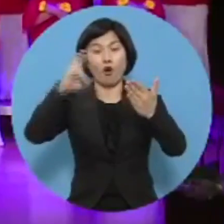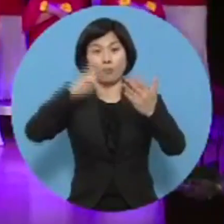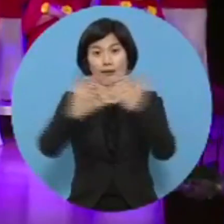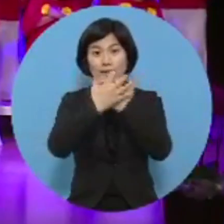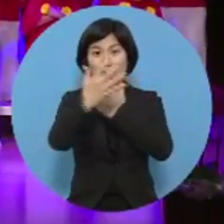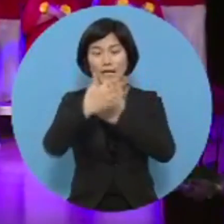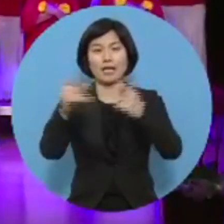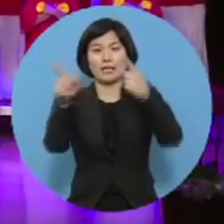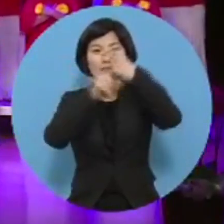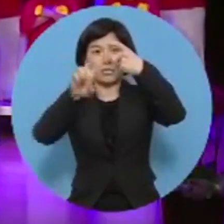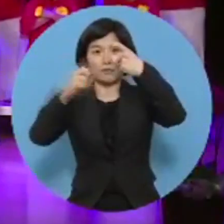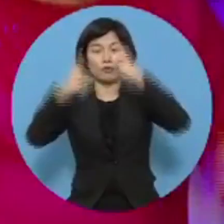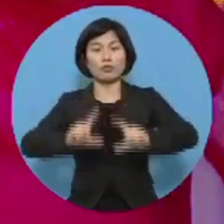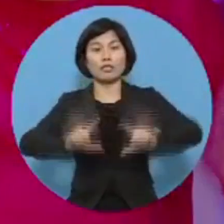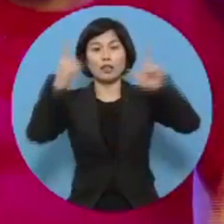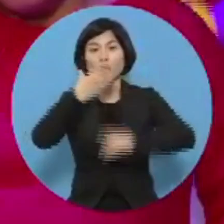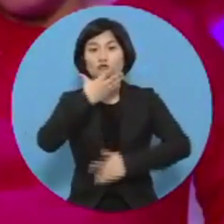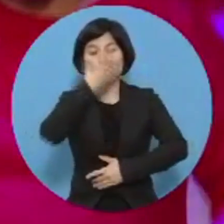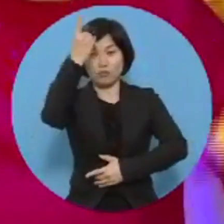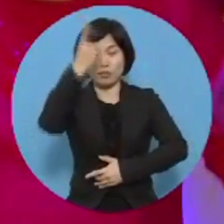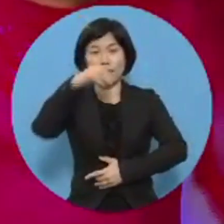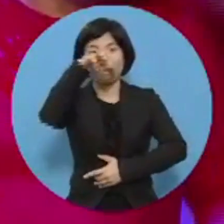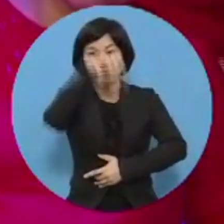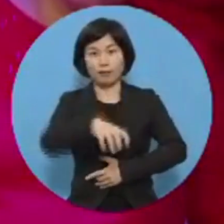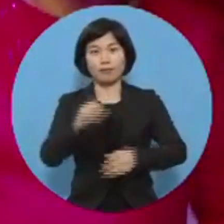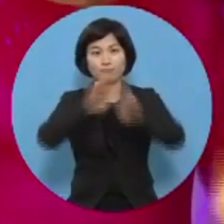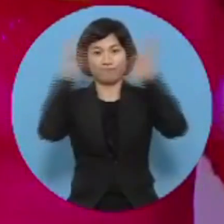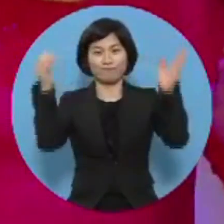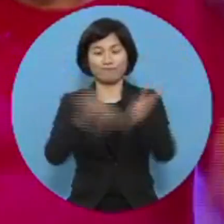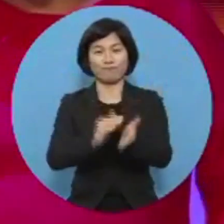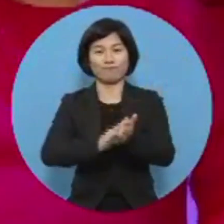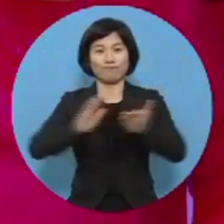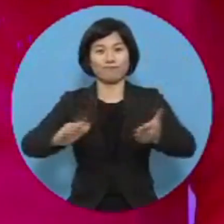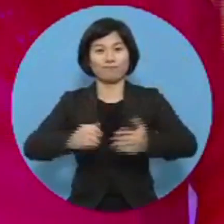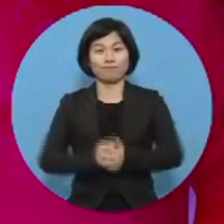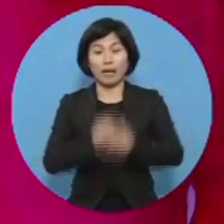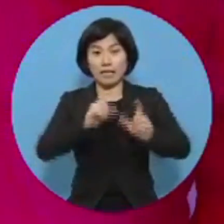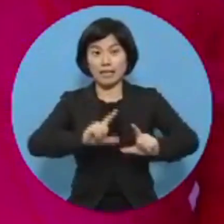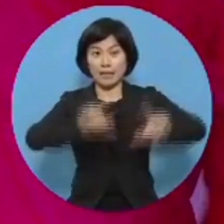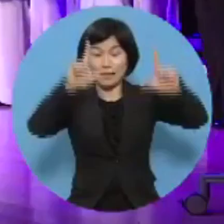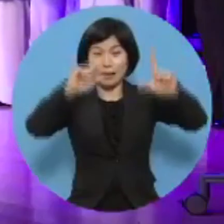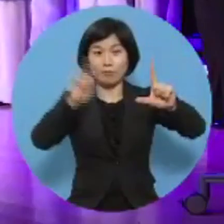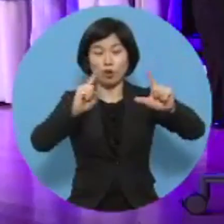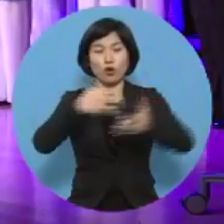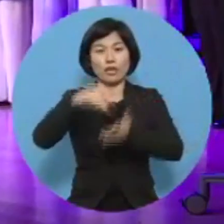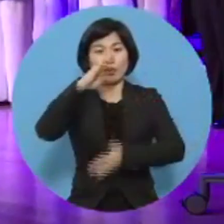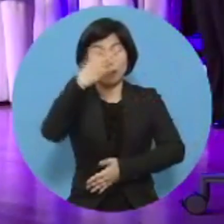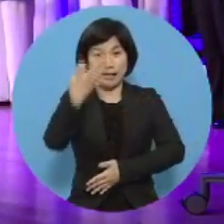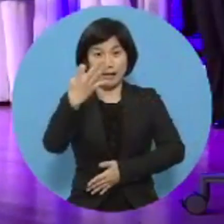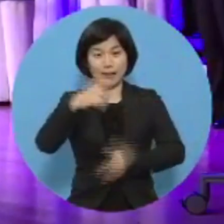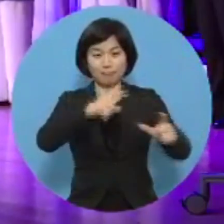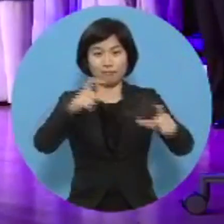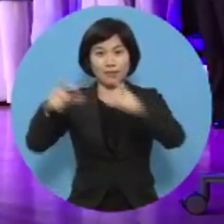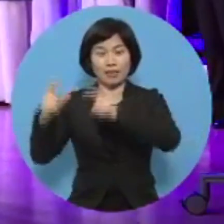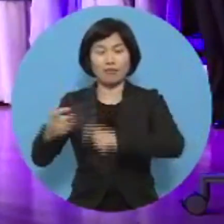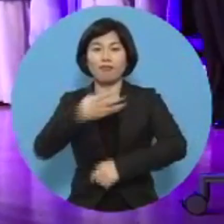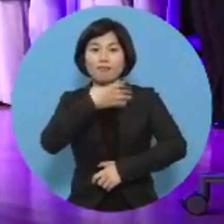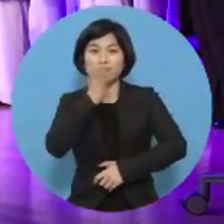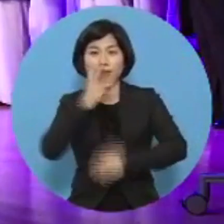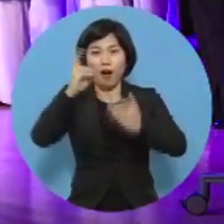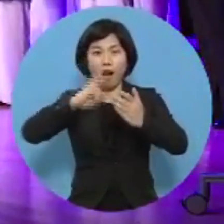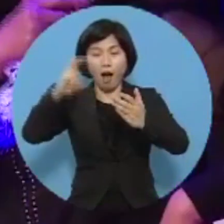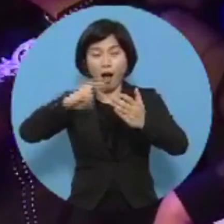지난 26일 순천문화공강센터에서 열렸습니다. 이날 행사는 14개 시군에서 시니어